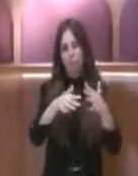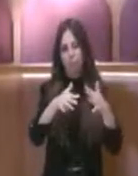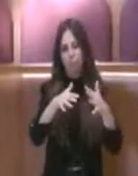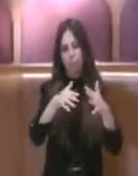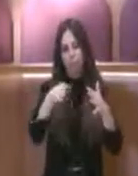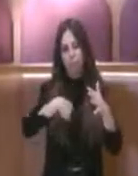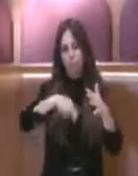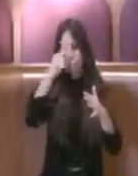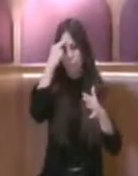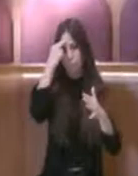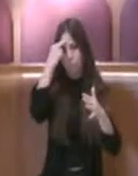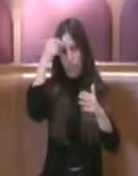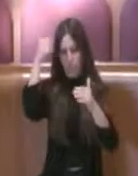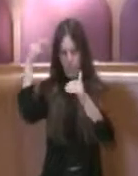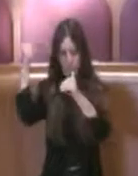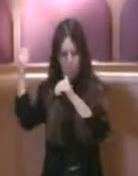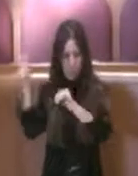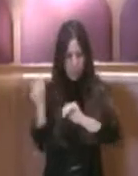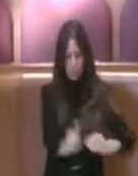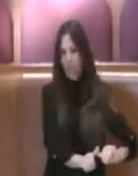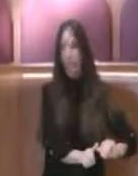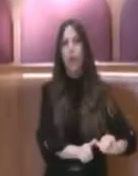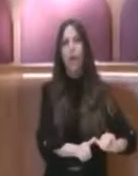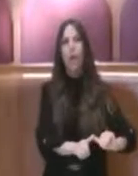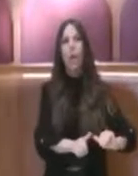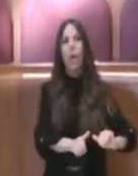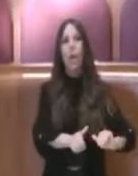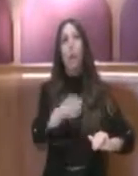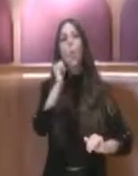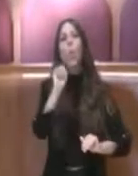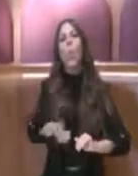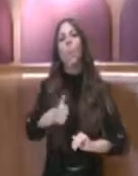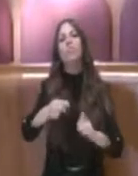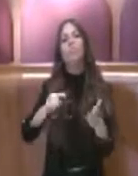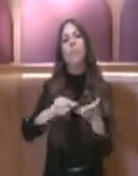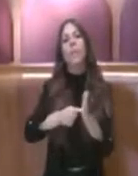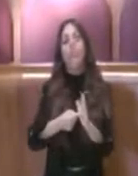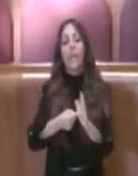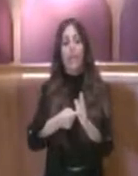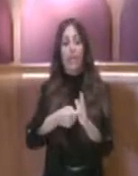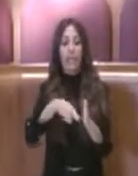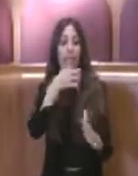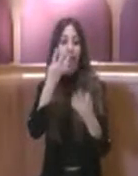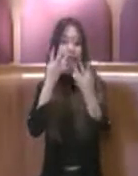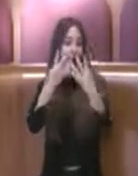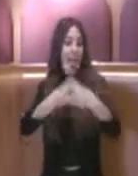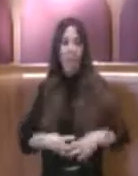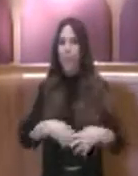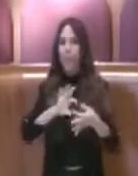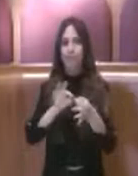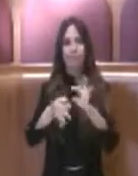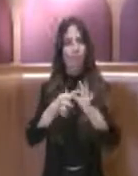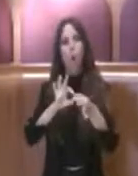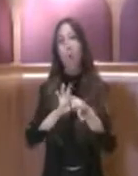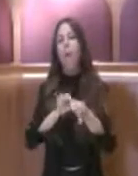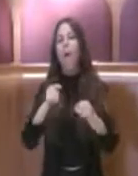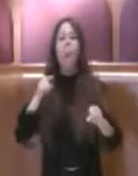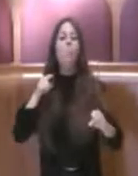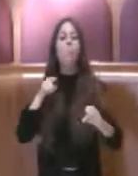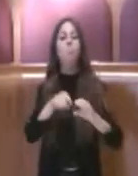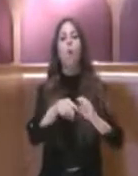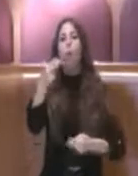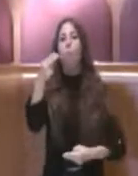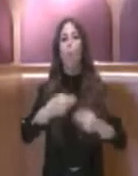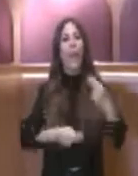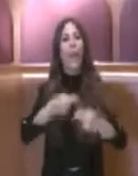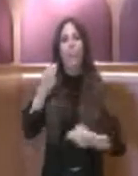fu ridotto a 10 milioni, però questo poi di fatto creando un buco di bilancio importante